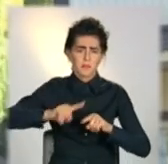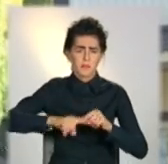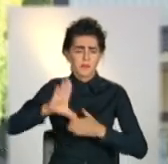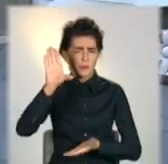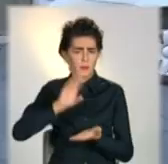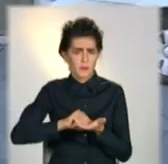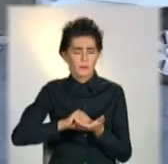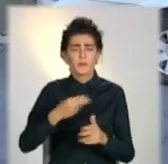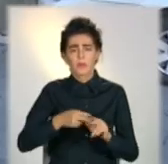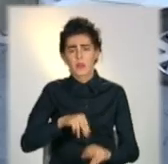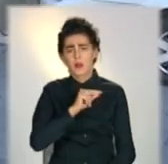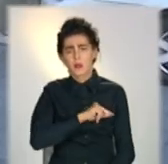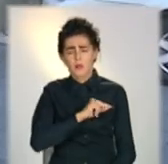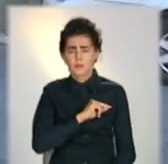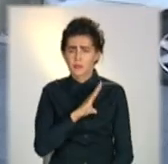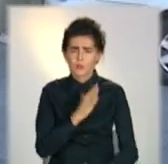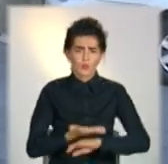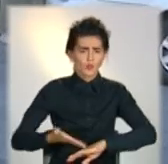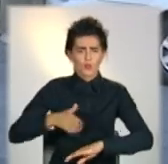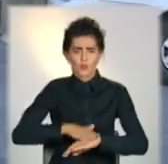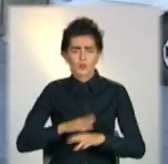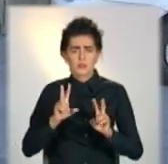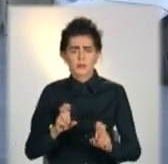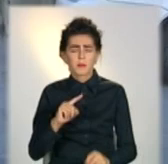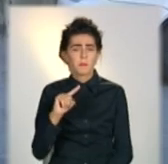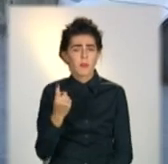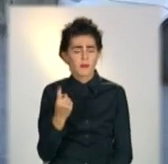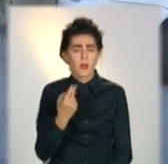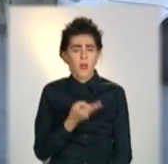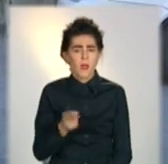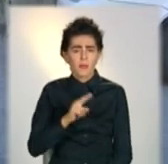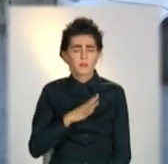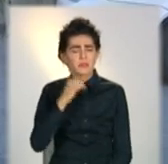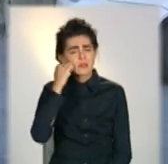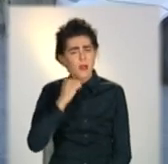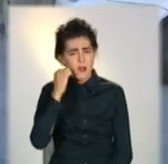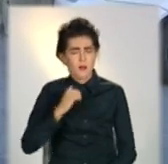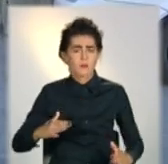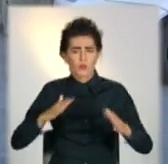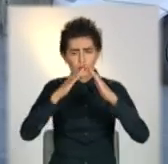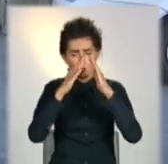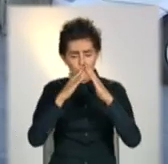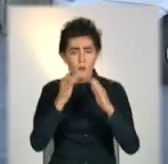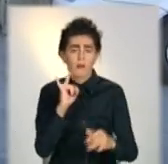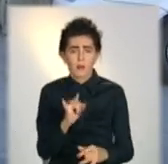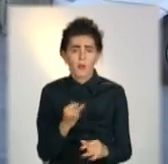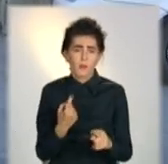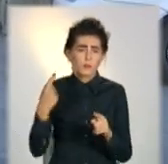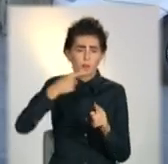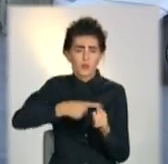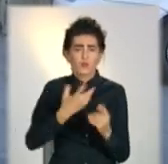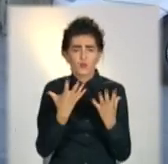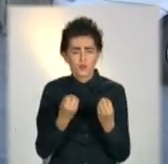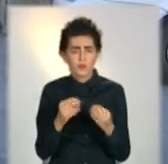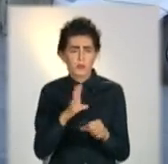води. Працювалося важко, тому що, вперше, це досить стара будівля, і саме тому працювали